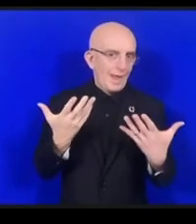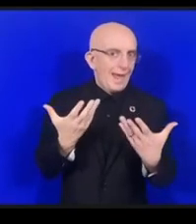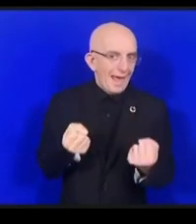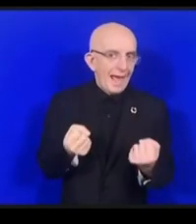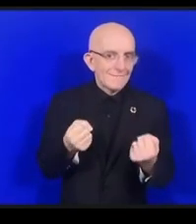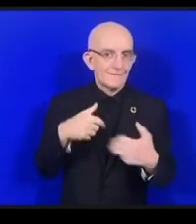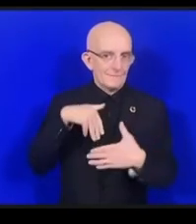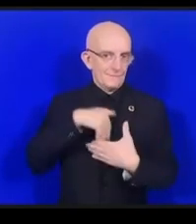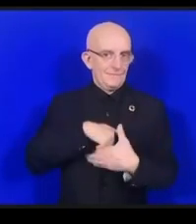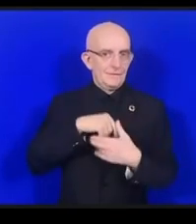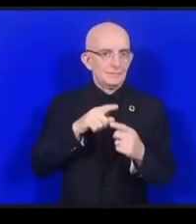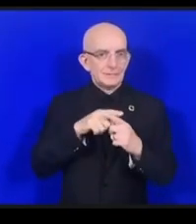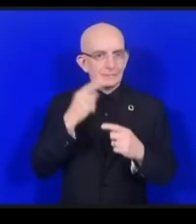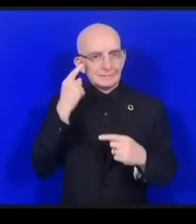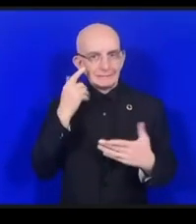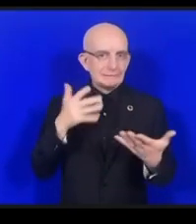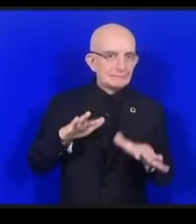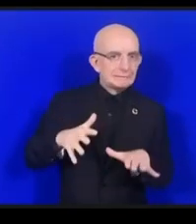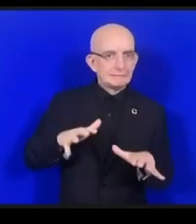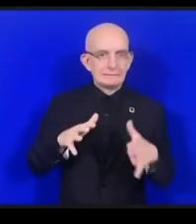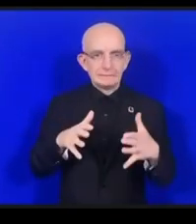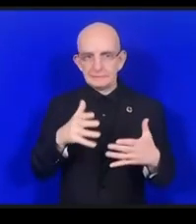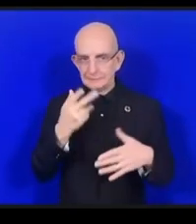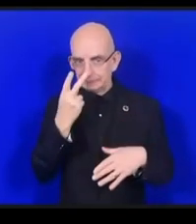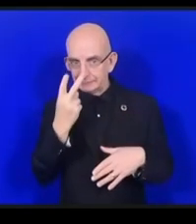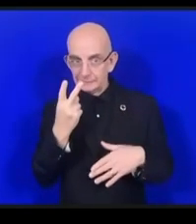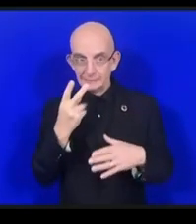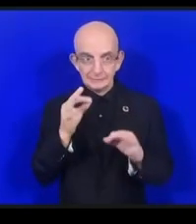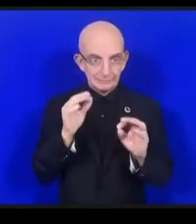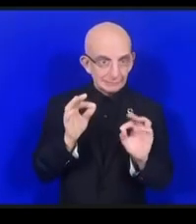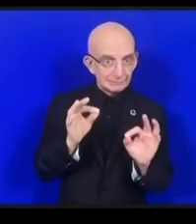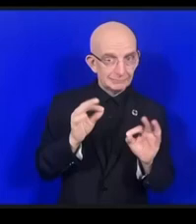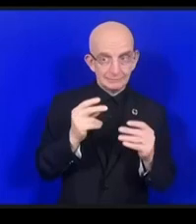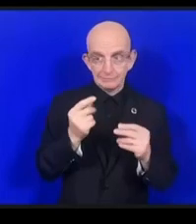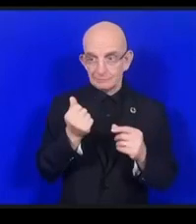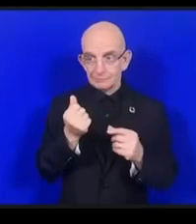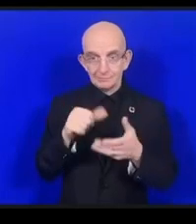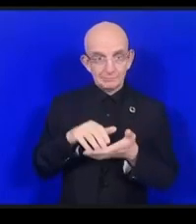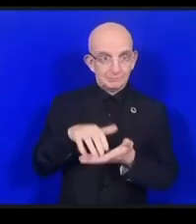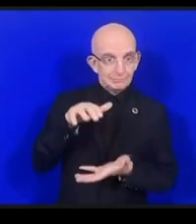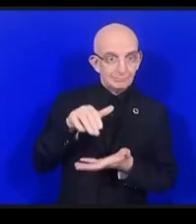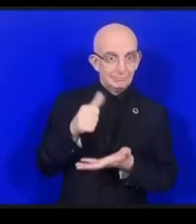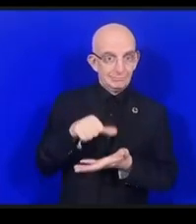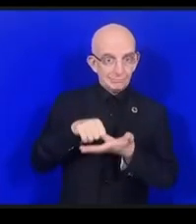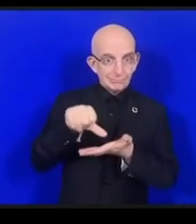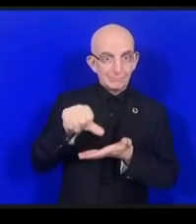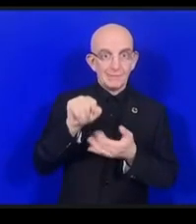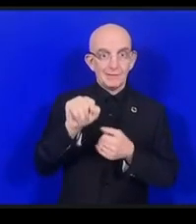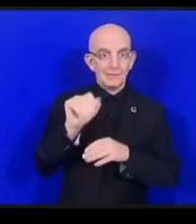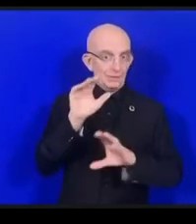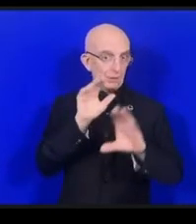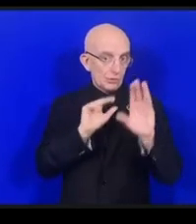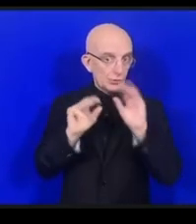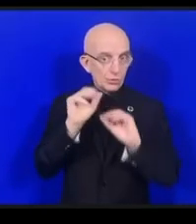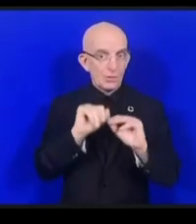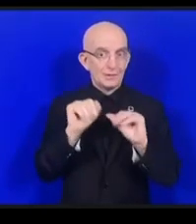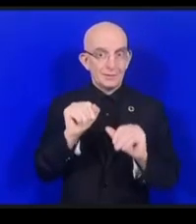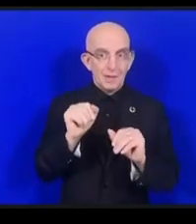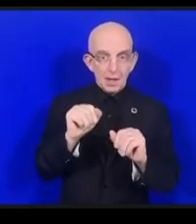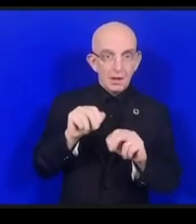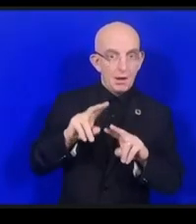財政的な安定というものも気づかなければなりませんインターネットというのは